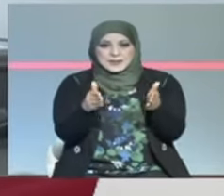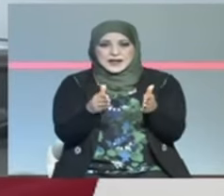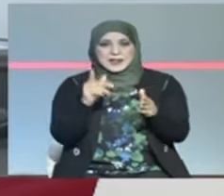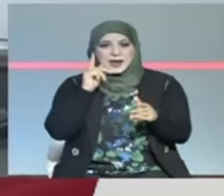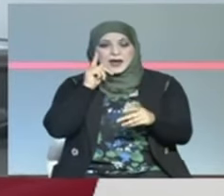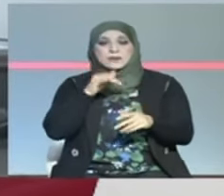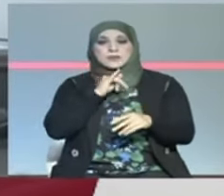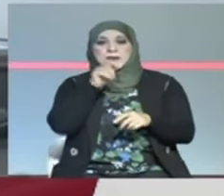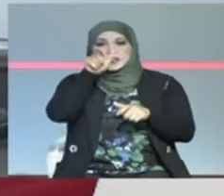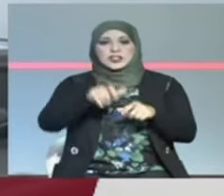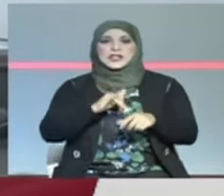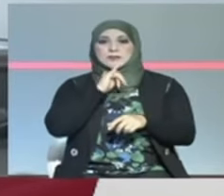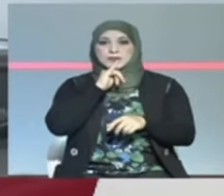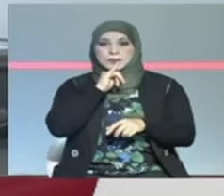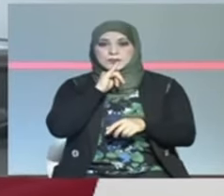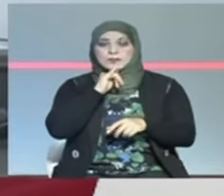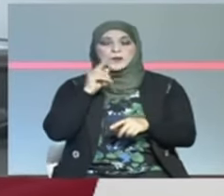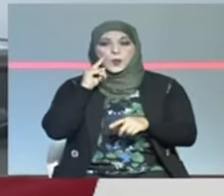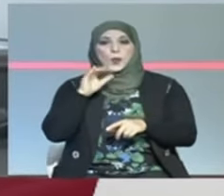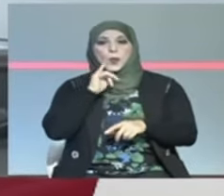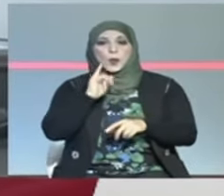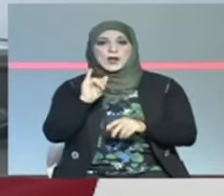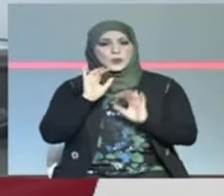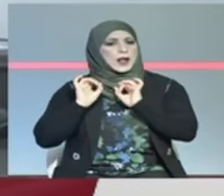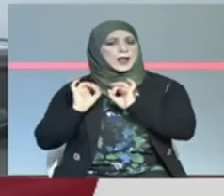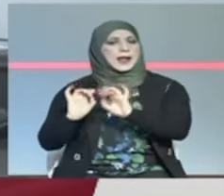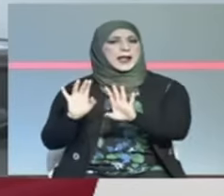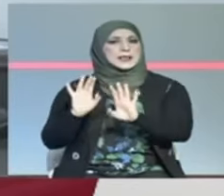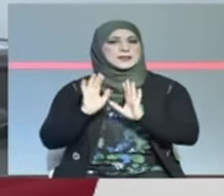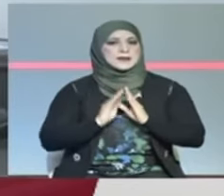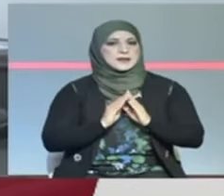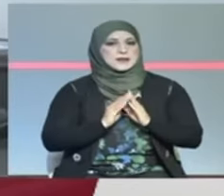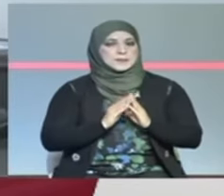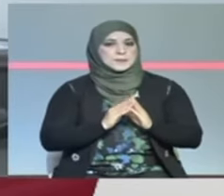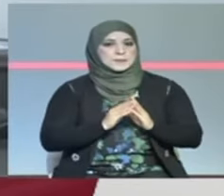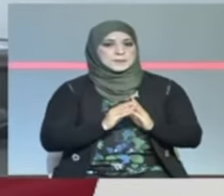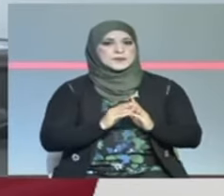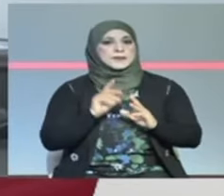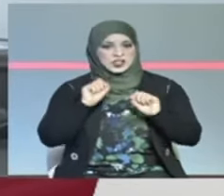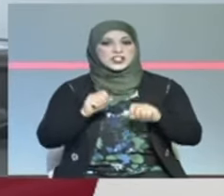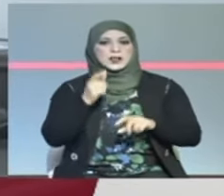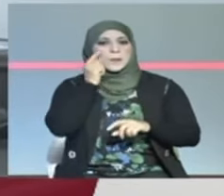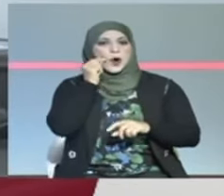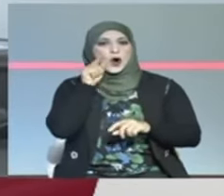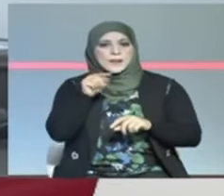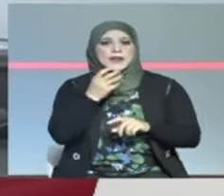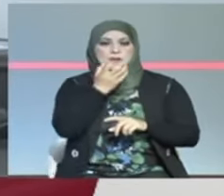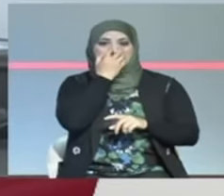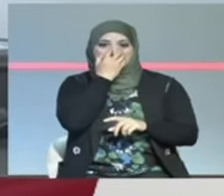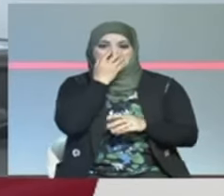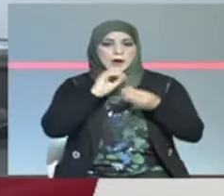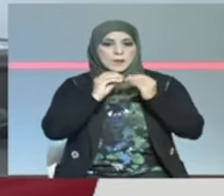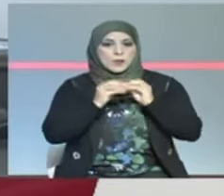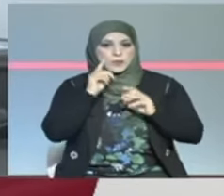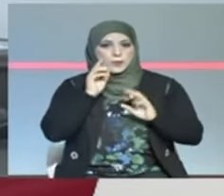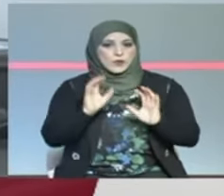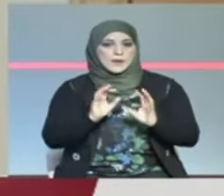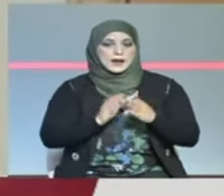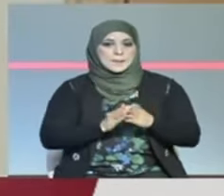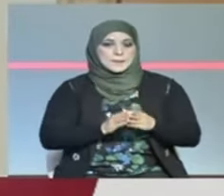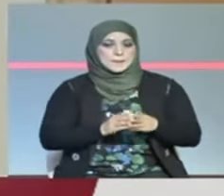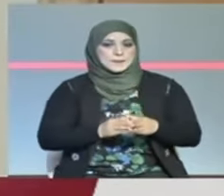متواجد وحده هو قاعد يعقم وصار حوادث منه هذا يسيله اختناق في الوقت